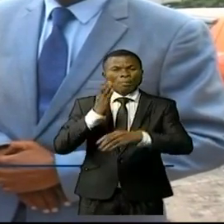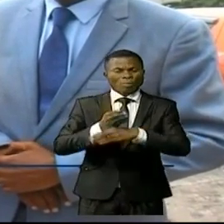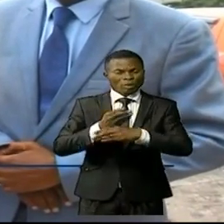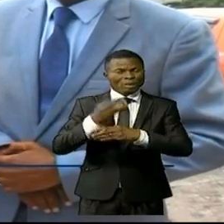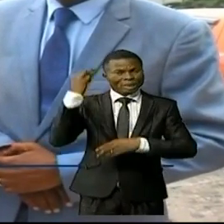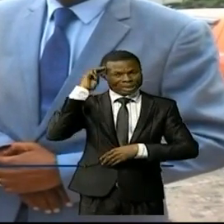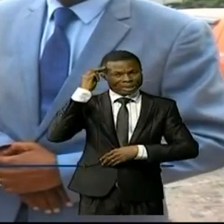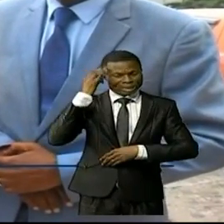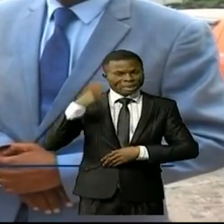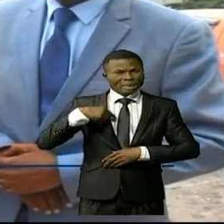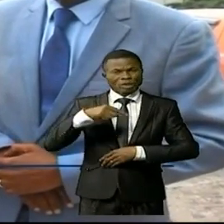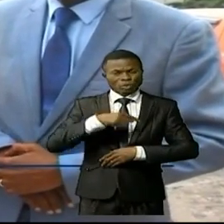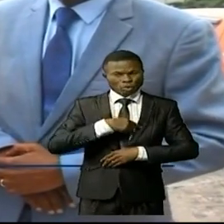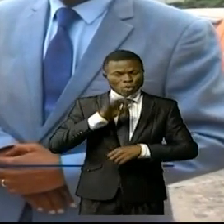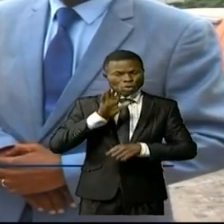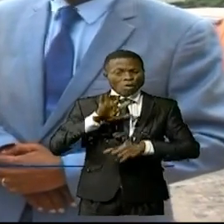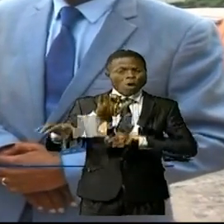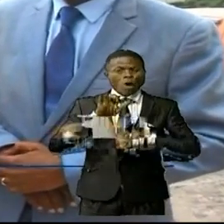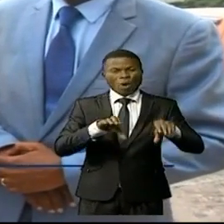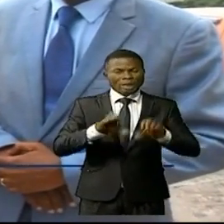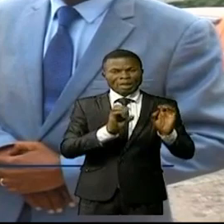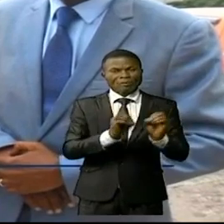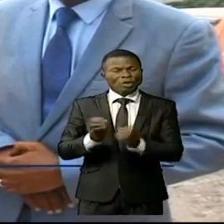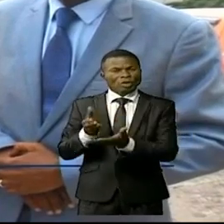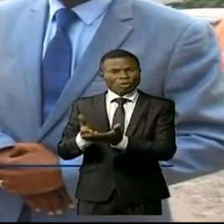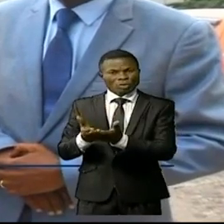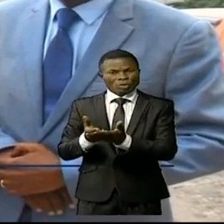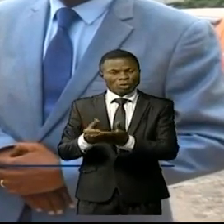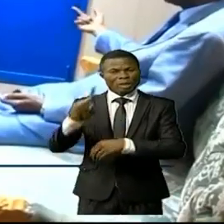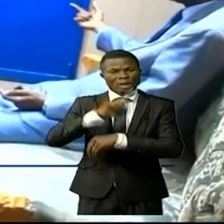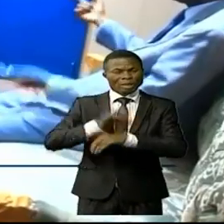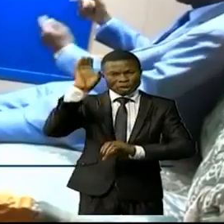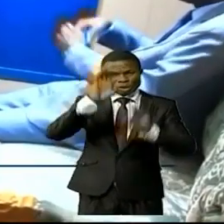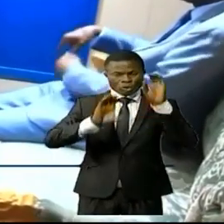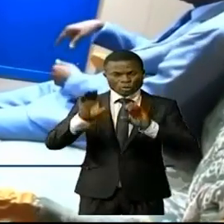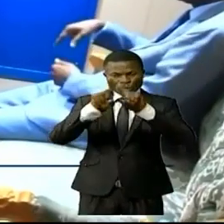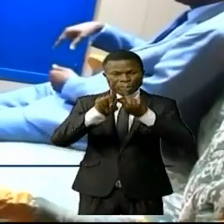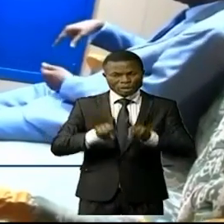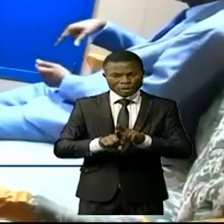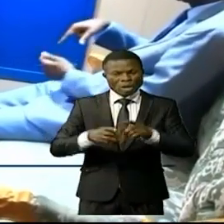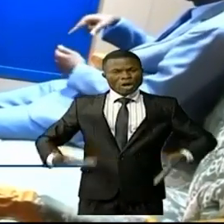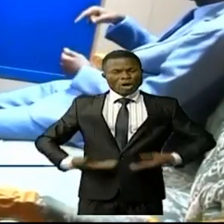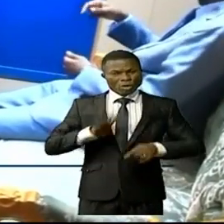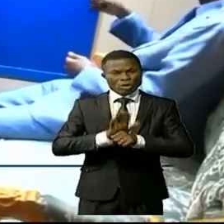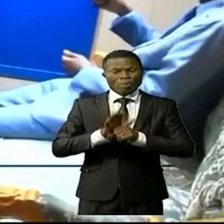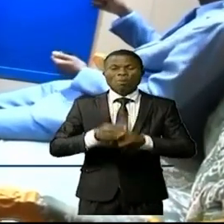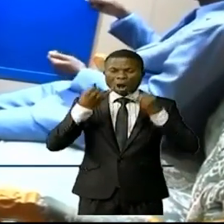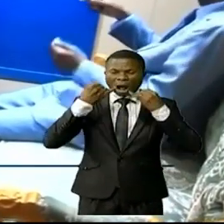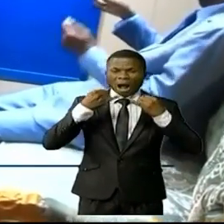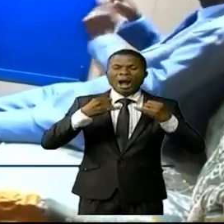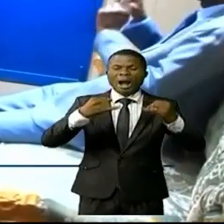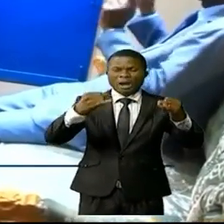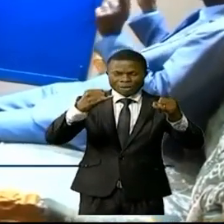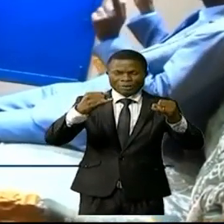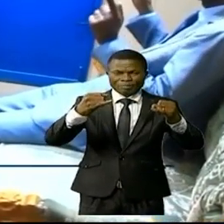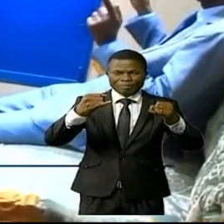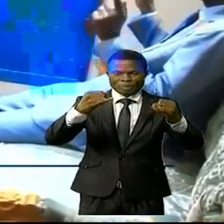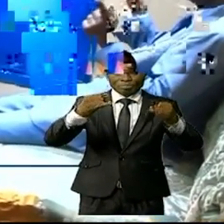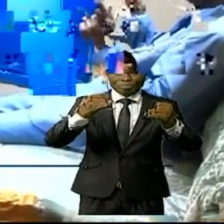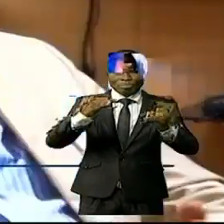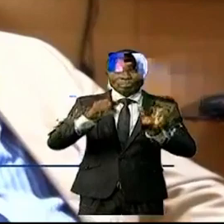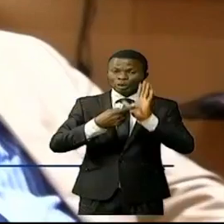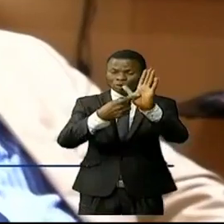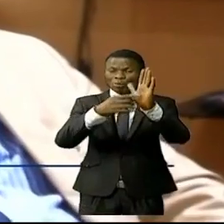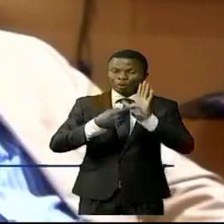desquelles nous avons un certain nombre de manifestations, dont les journées scientifiques. Mais je suis heureux également d'annoncer qu'il va y avoir une projection,